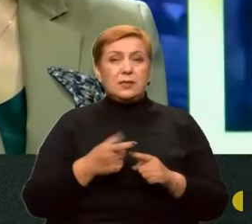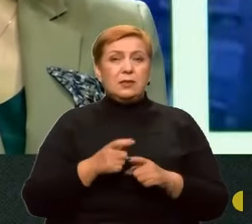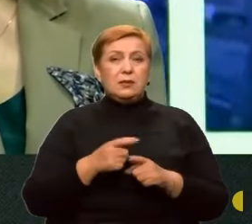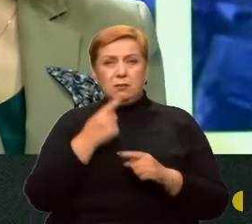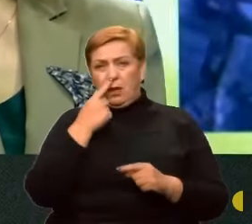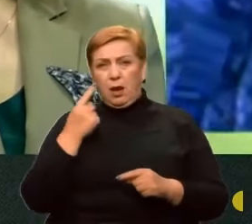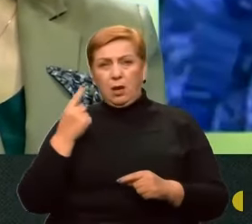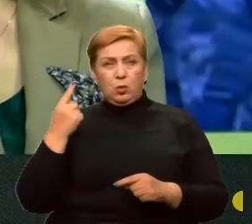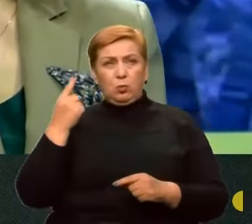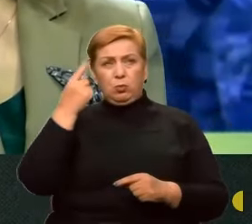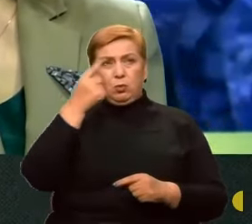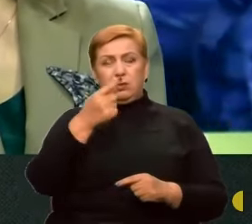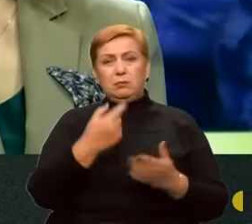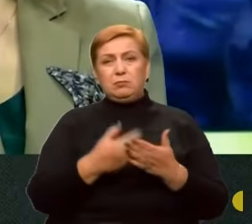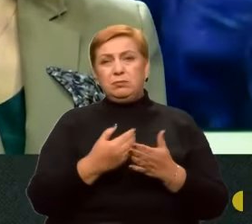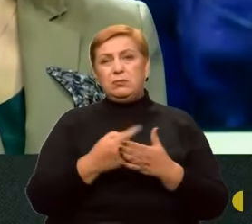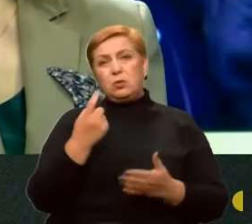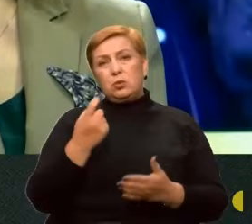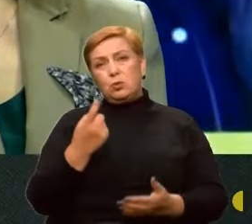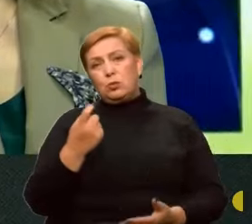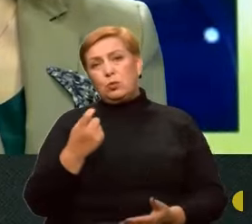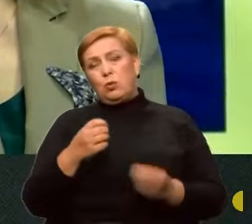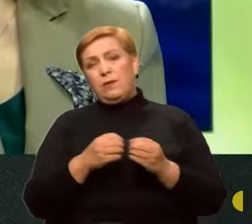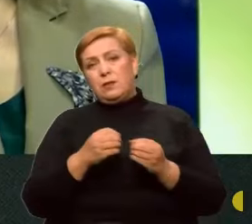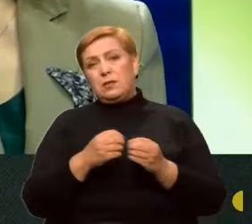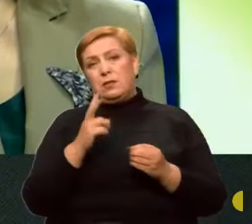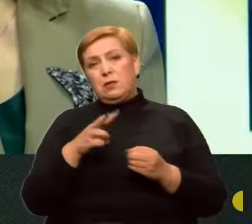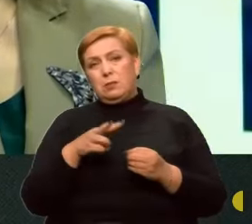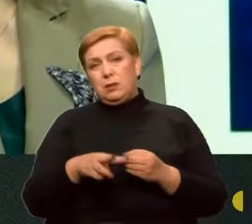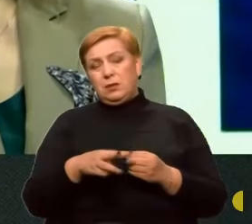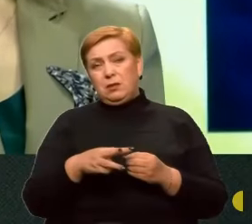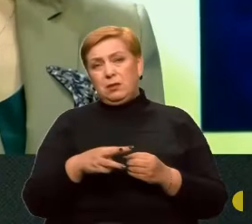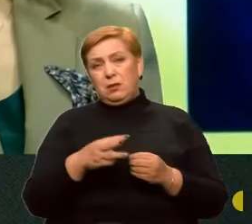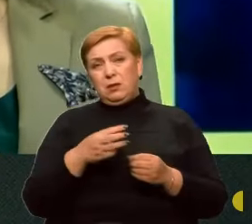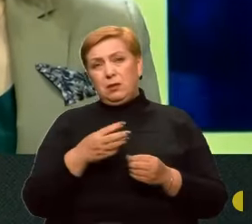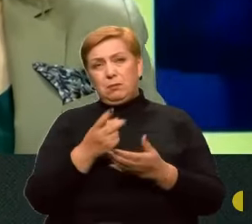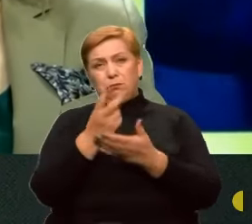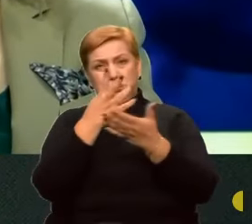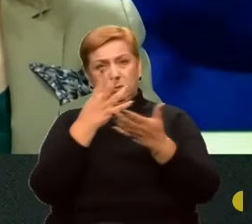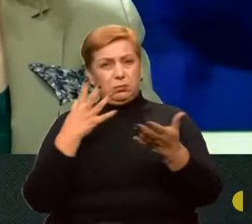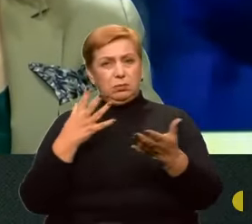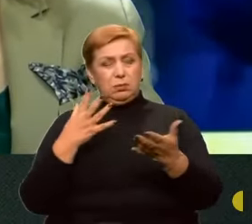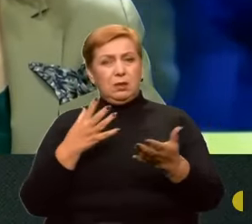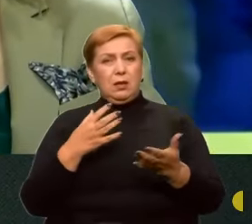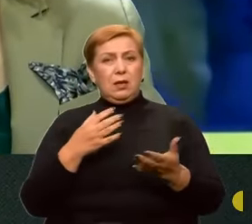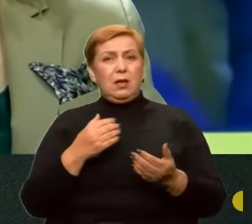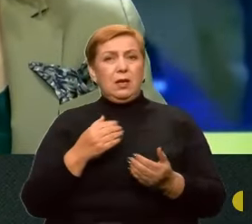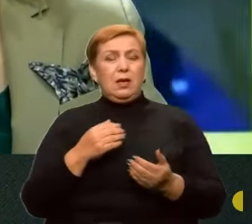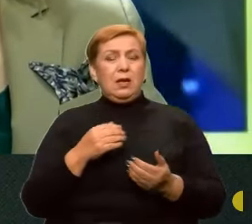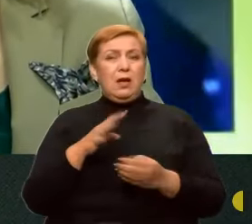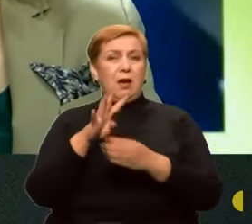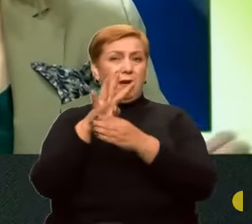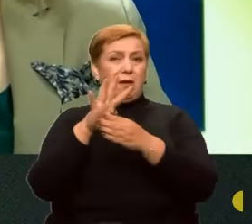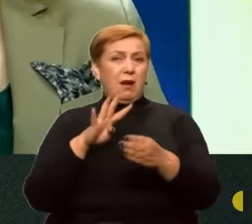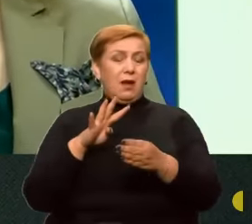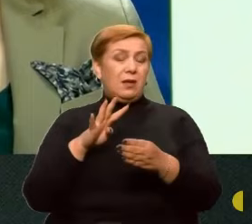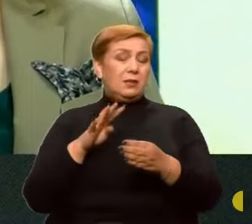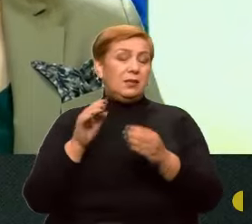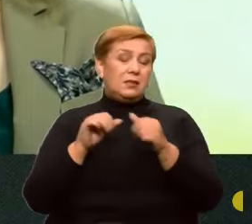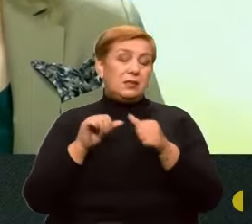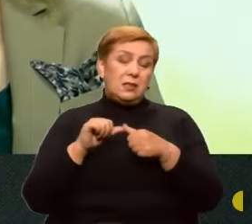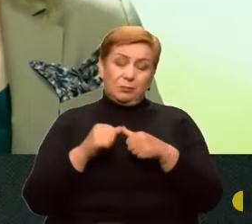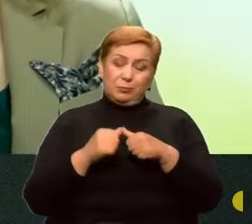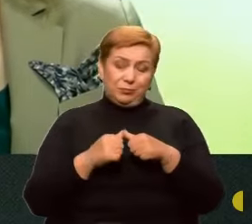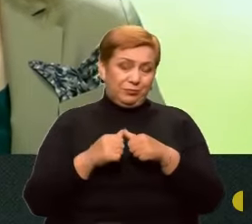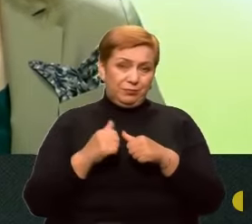там, близько 100-110 кілометрів дальність пострілів. Її гради у них – це постійно,